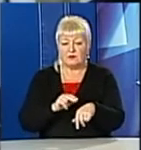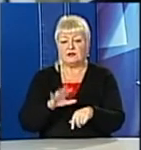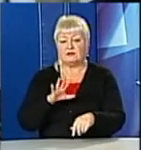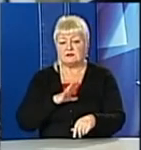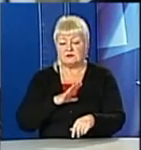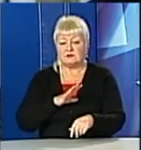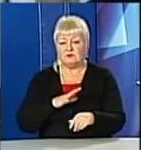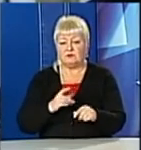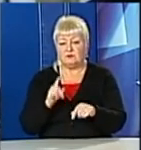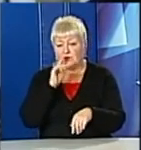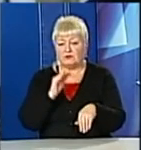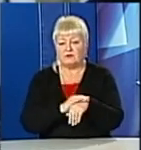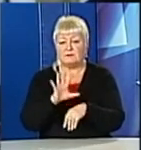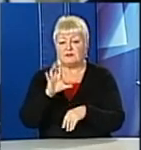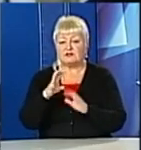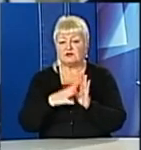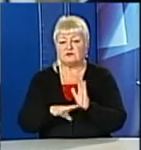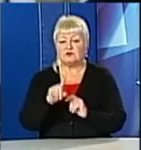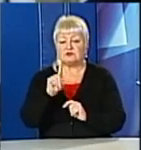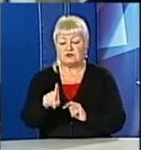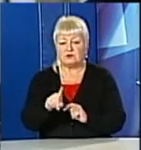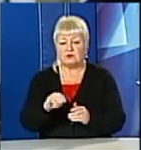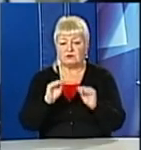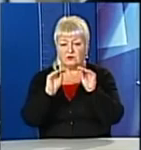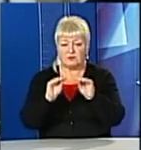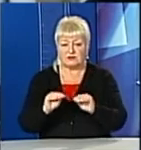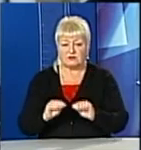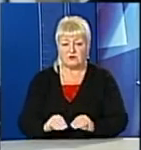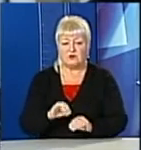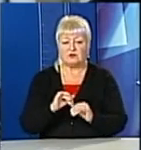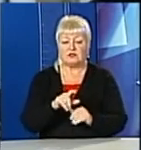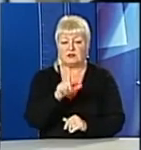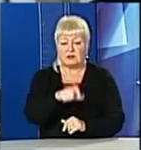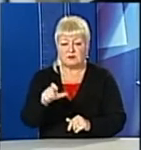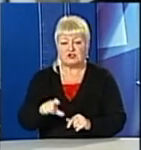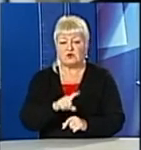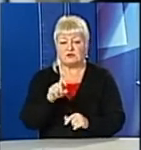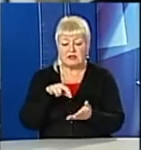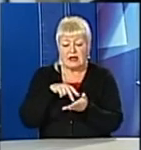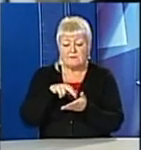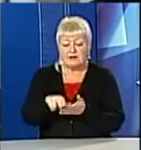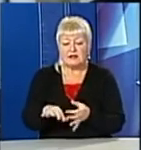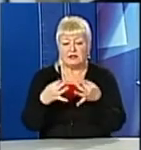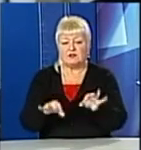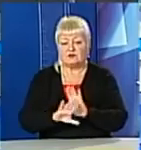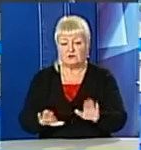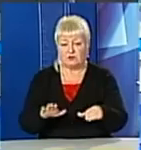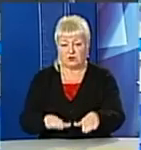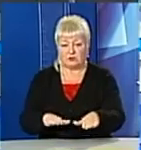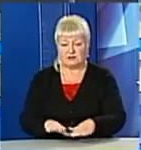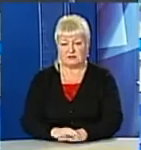винесено 591 постанову на пішоходів за перехід в невизначеному місті.